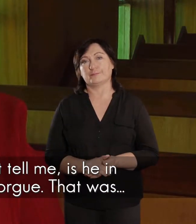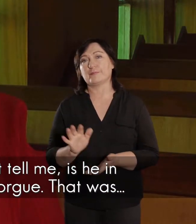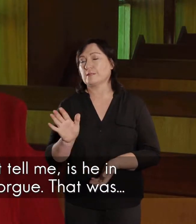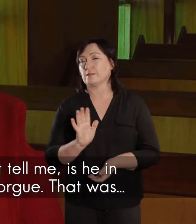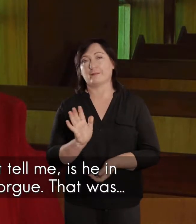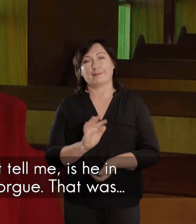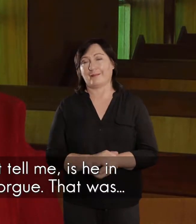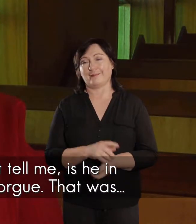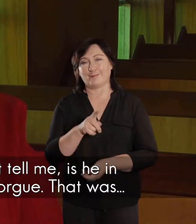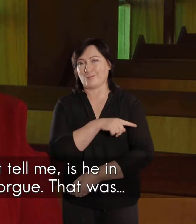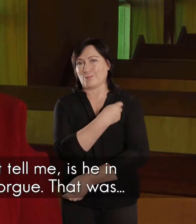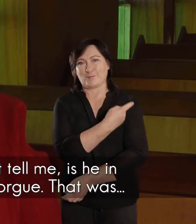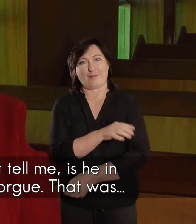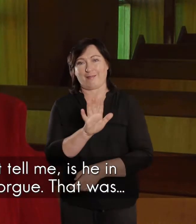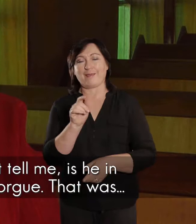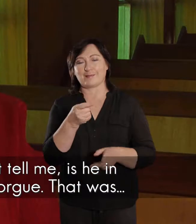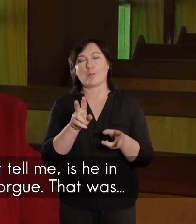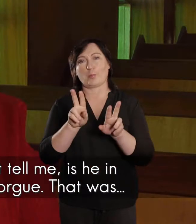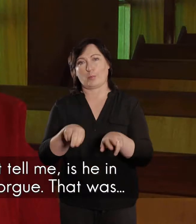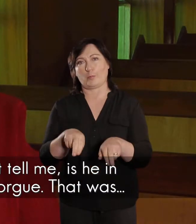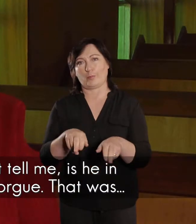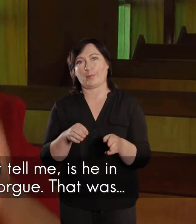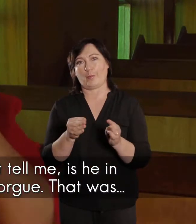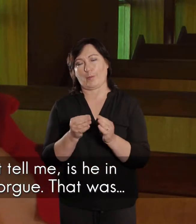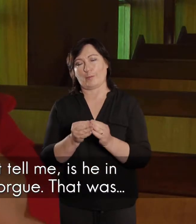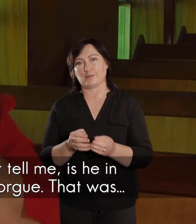hy sê nie, hy is in die lyk huis, die was,